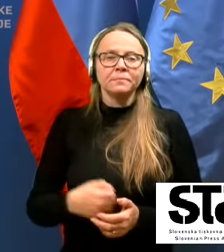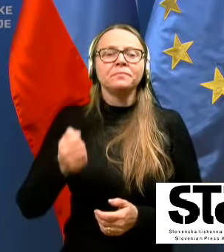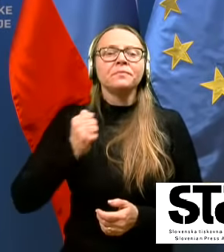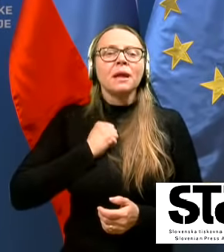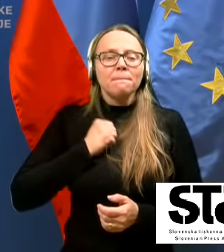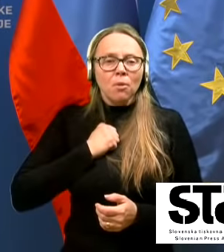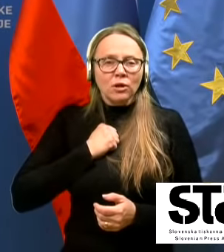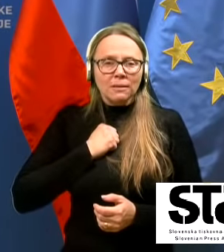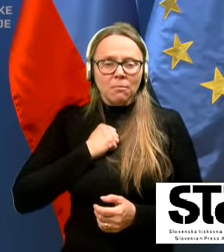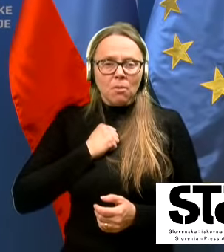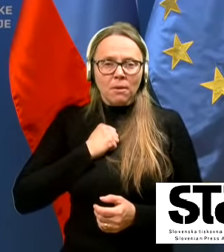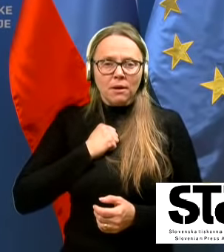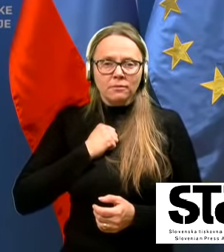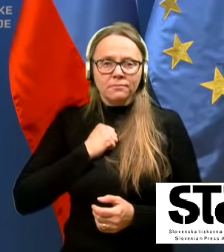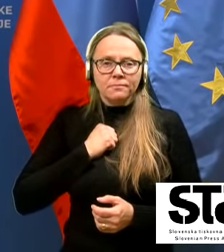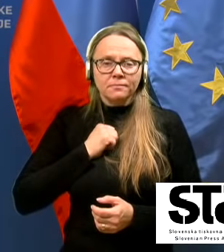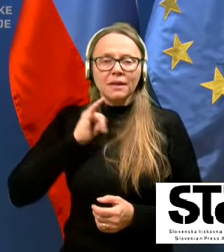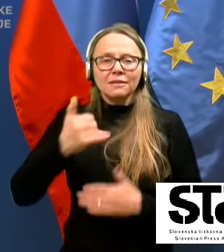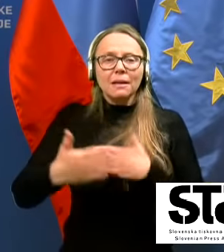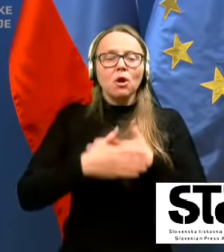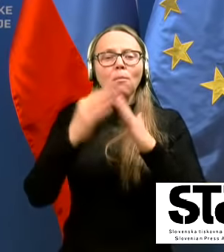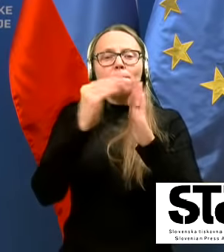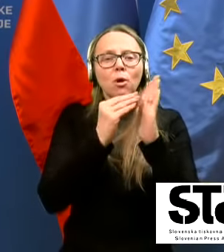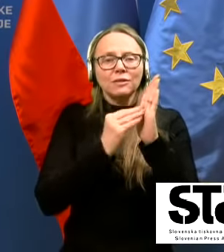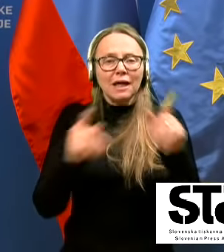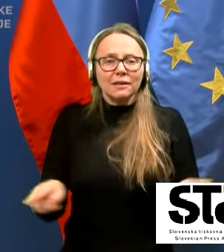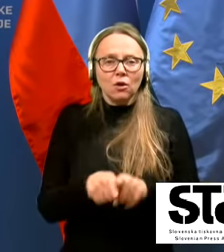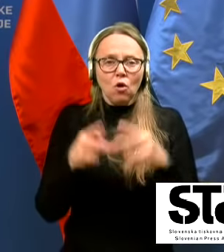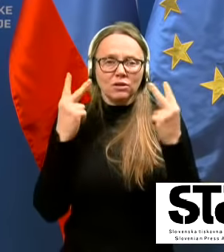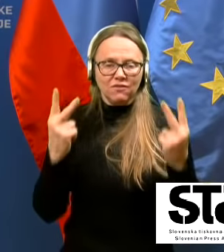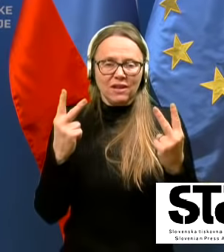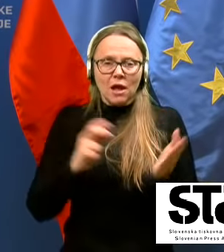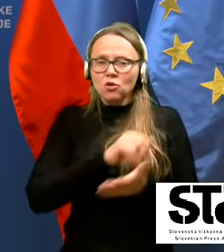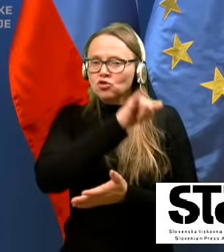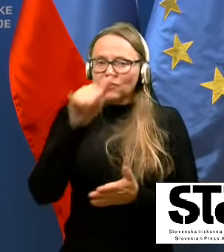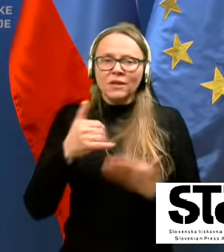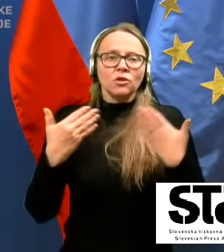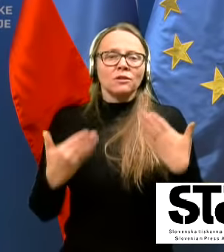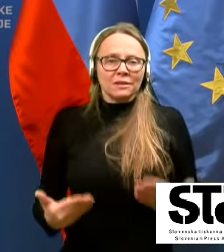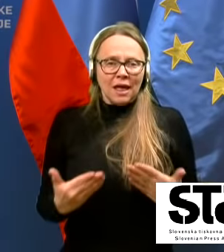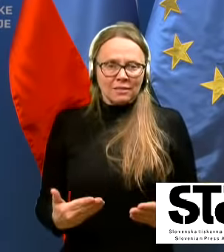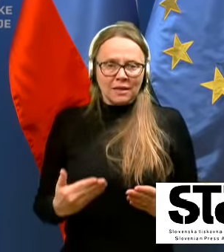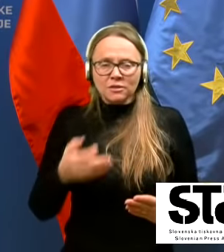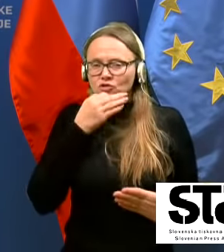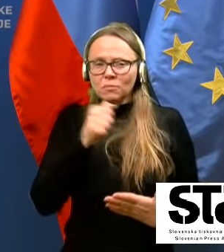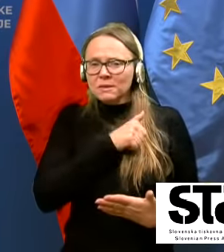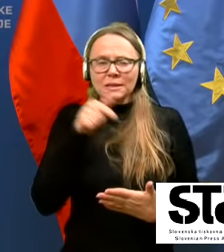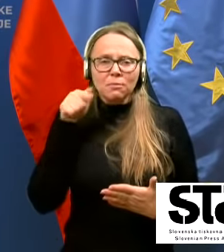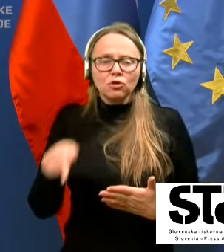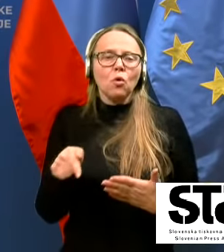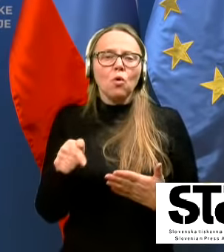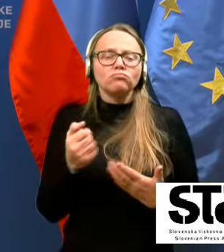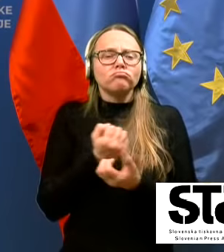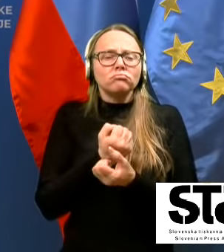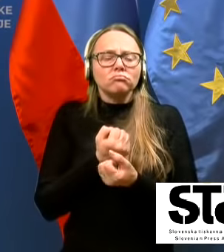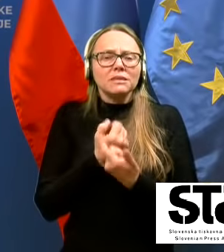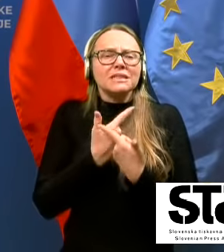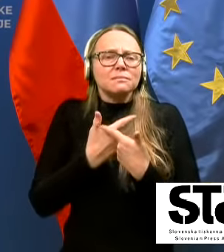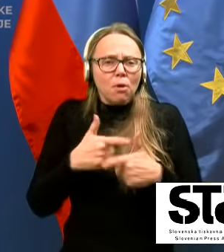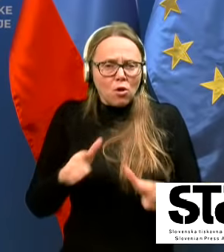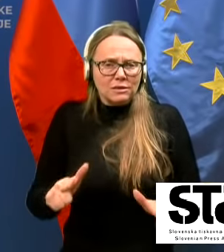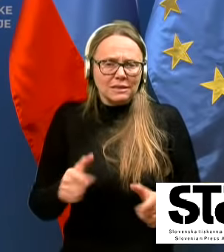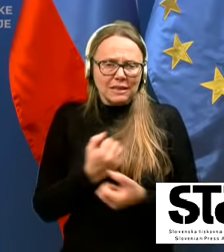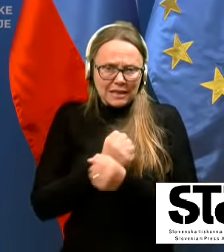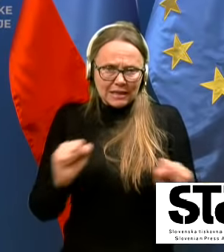se, svede, da bi ob podatkih, kot veljajo, še vedno danes, če bi samo to sprostili, dejansko